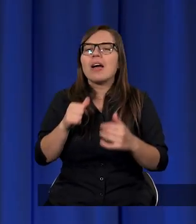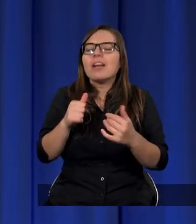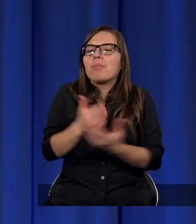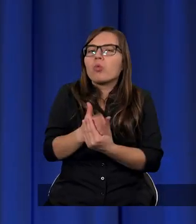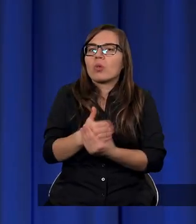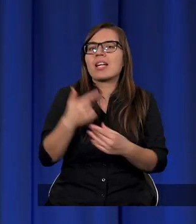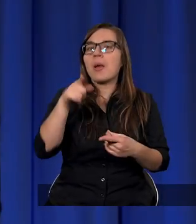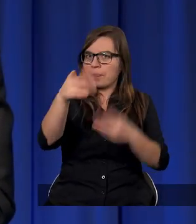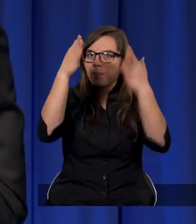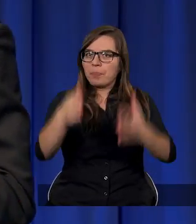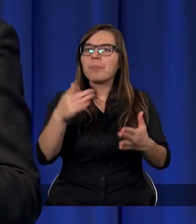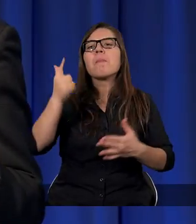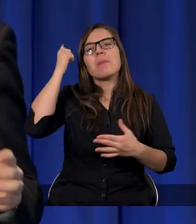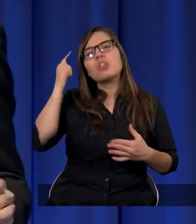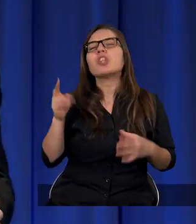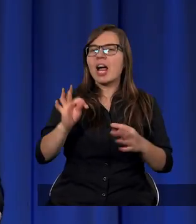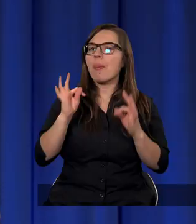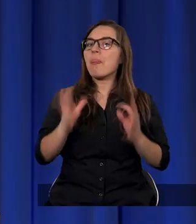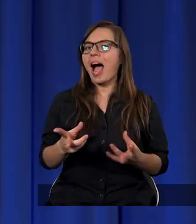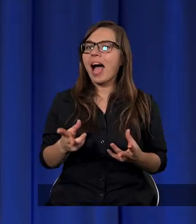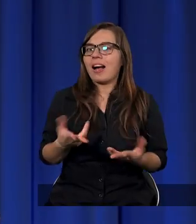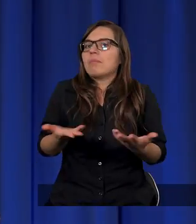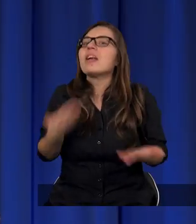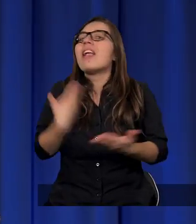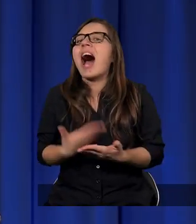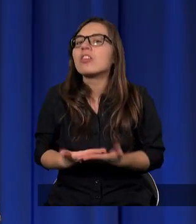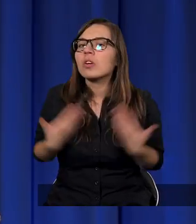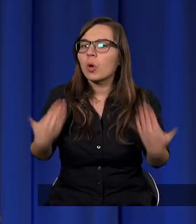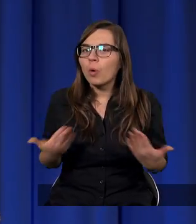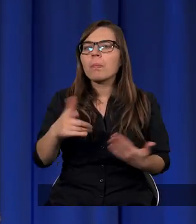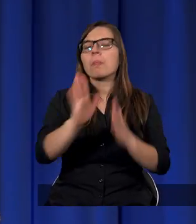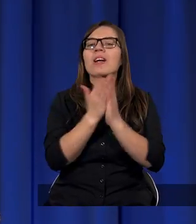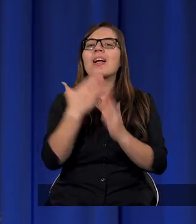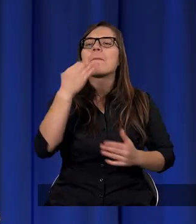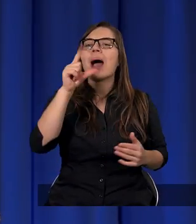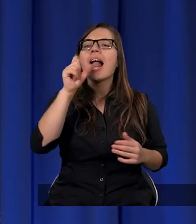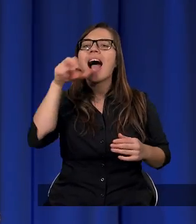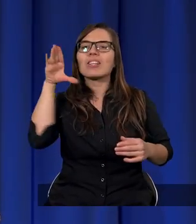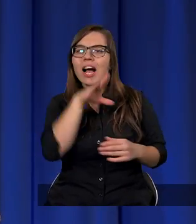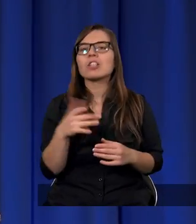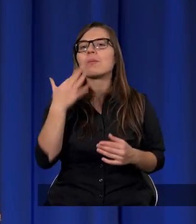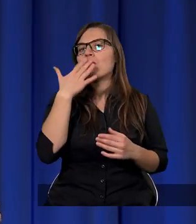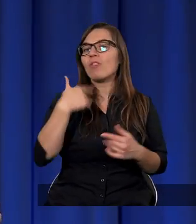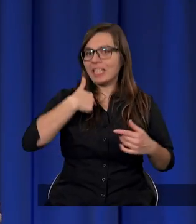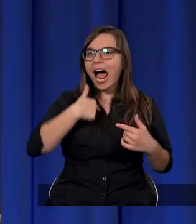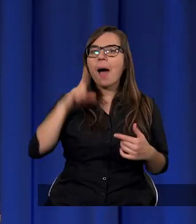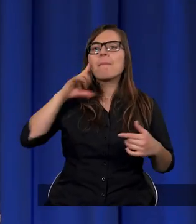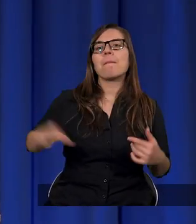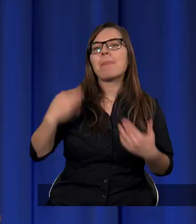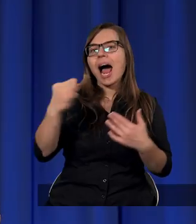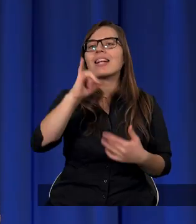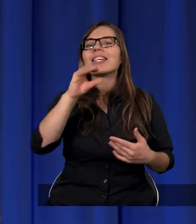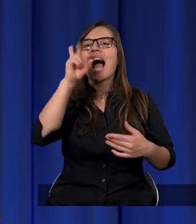Ja myślę, że tak. Dlaczego? Pismo Święte mówi w księdze Malachiasza 3,6 Gdyż ja, Pan, ja,